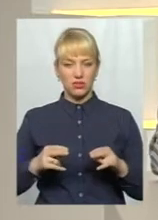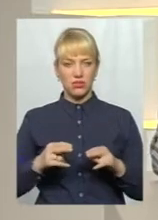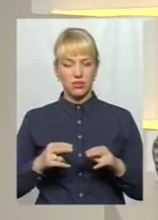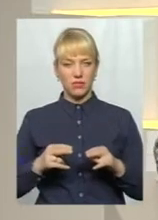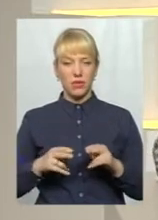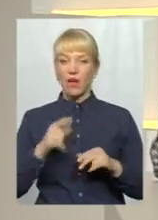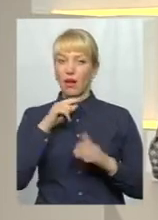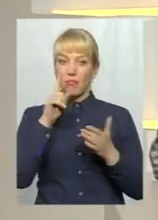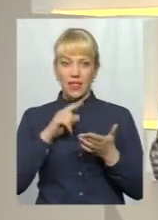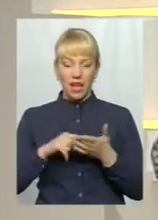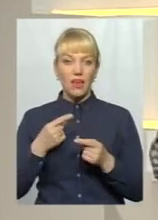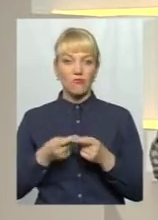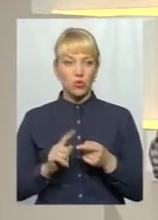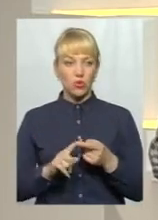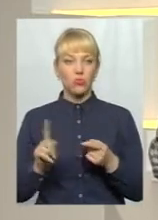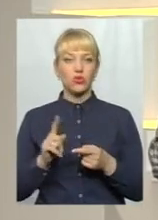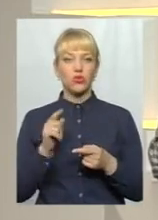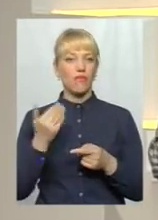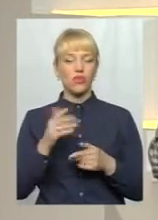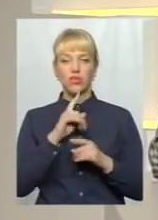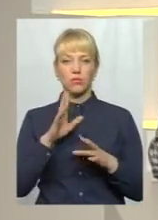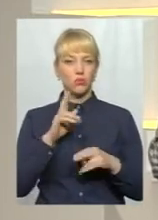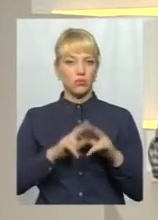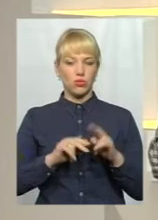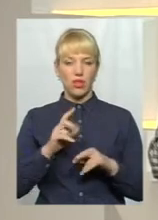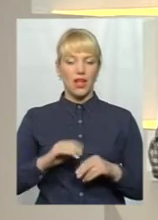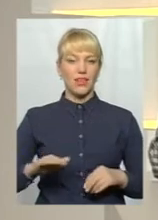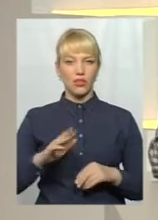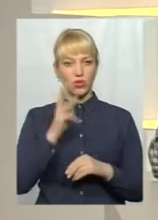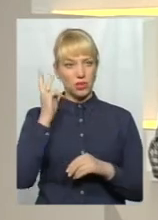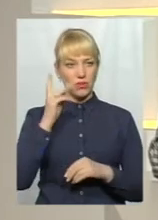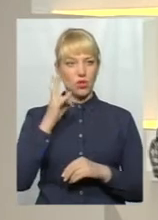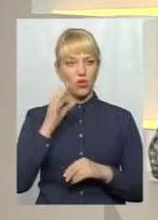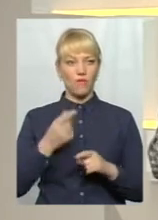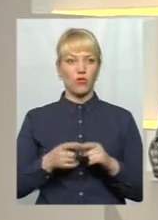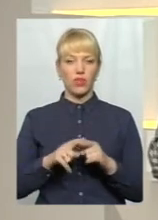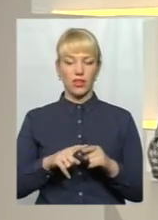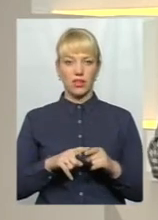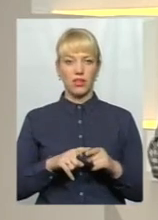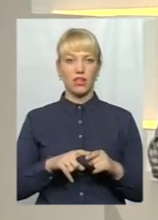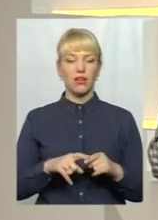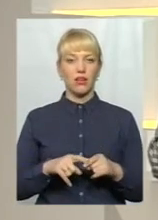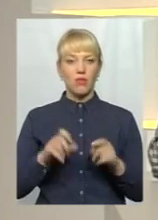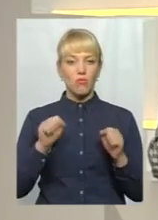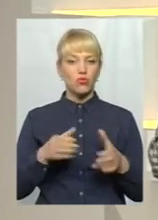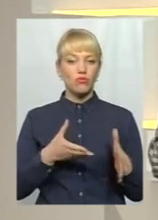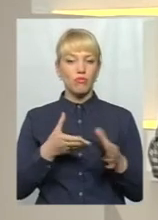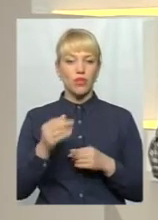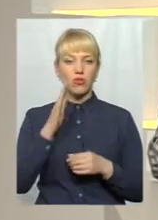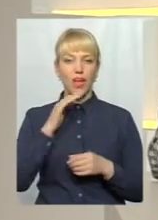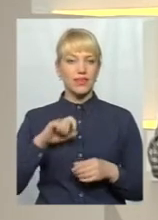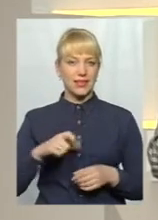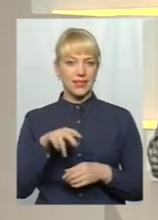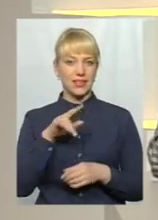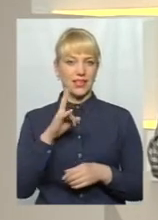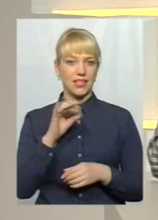в тому, що, звісно, вони не будуть збудовані на території Хмельниччини, але вони неабияк можуть вплинути на Дністер, тому що